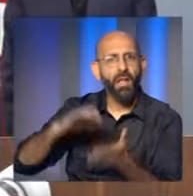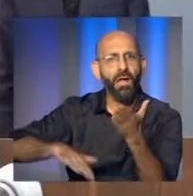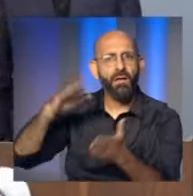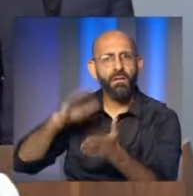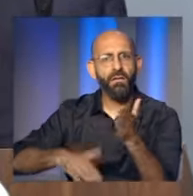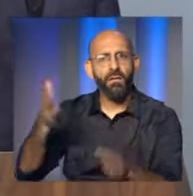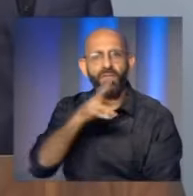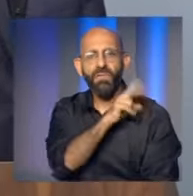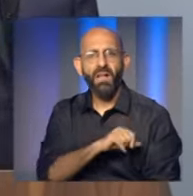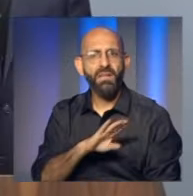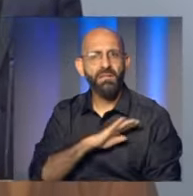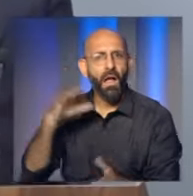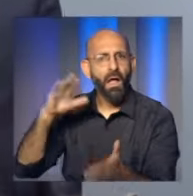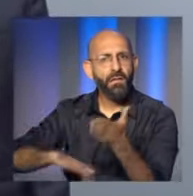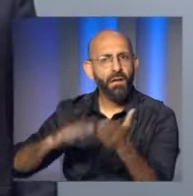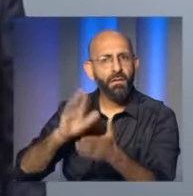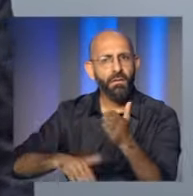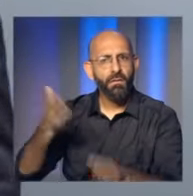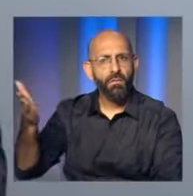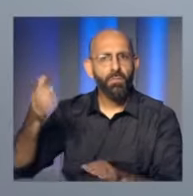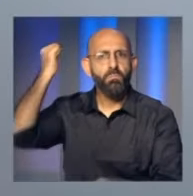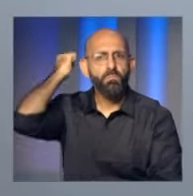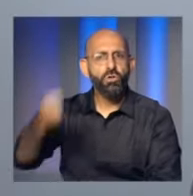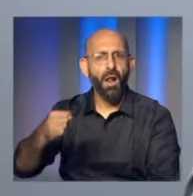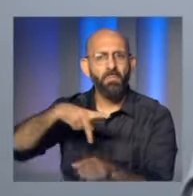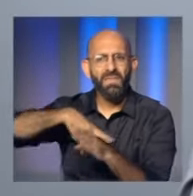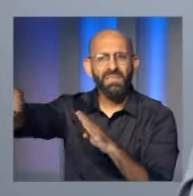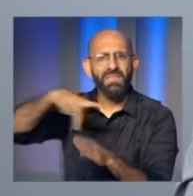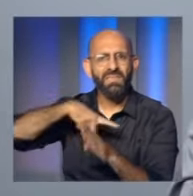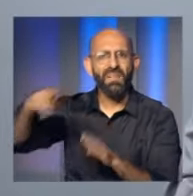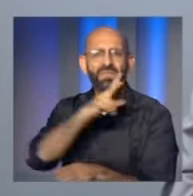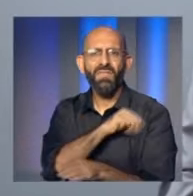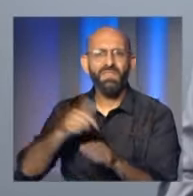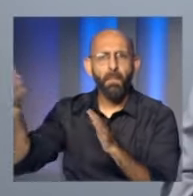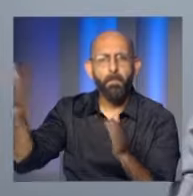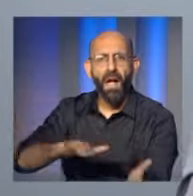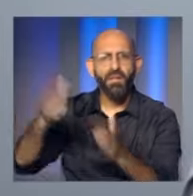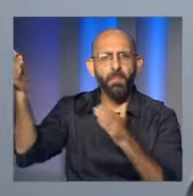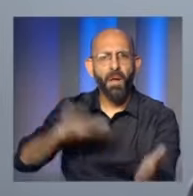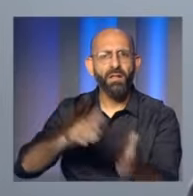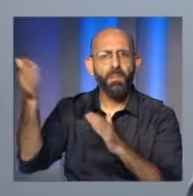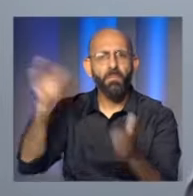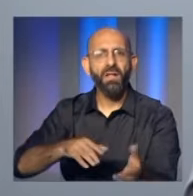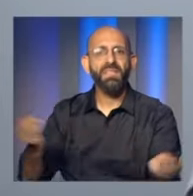النظر حيال المخاطر الناجمة عن استمرار الحرب على غزة